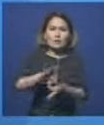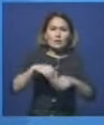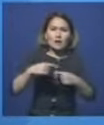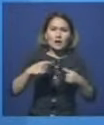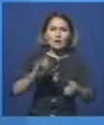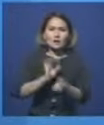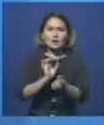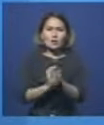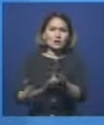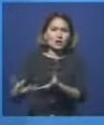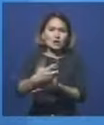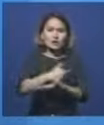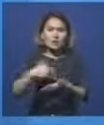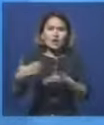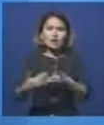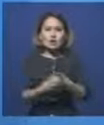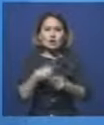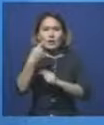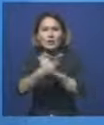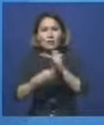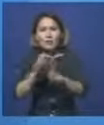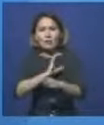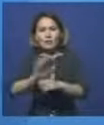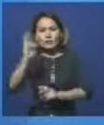қалдықтарды жойу жобасы 5 жыл мерземінде толыға яқталады.